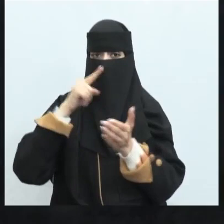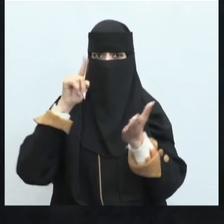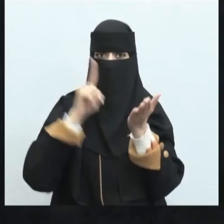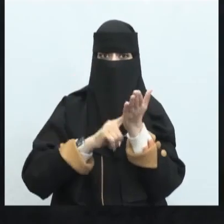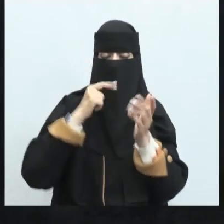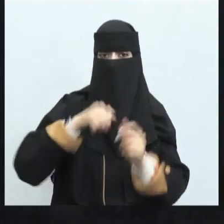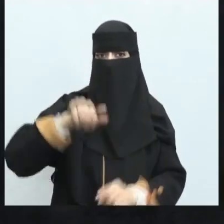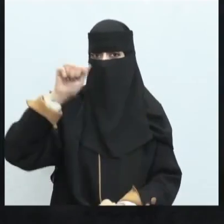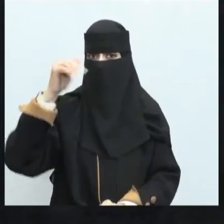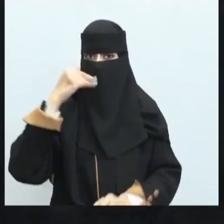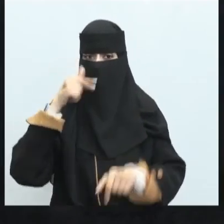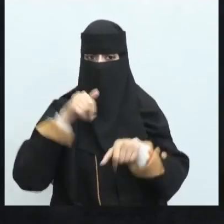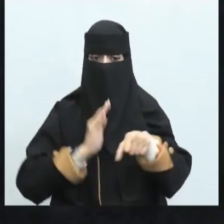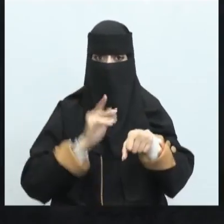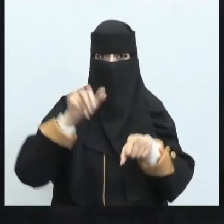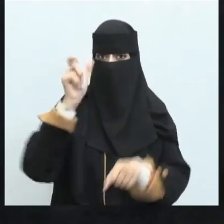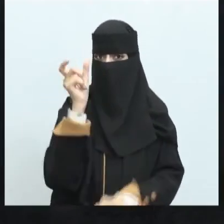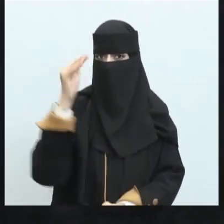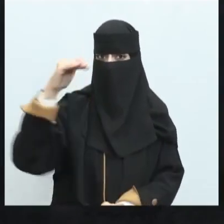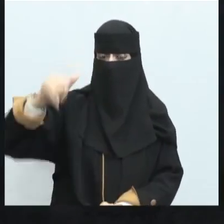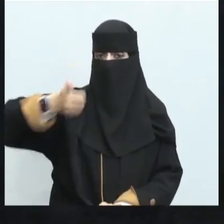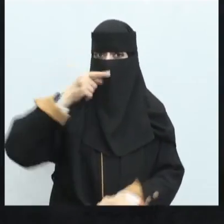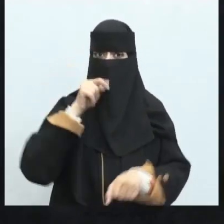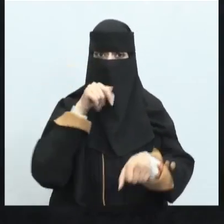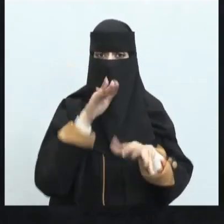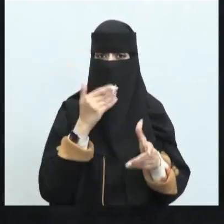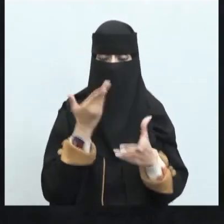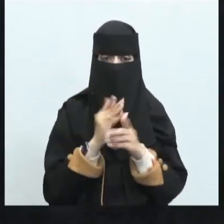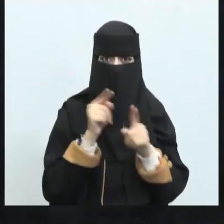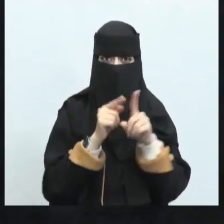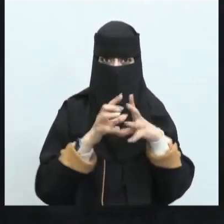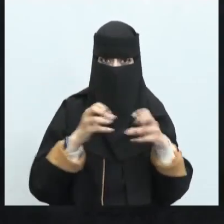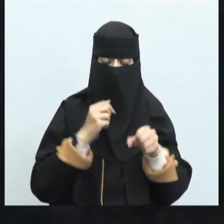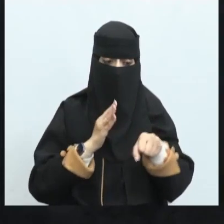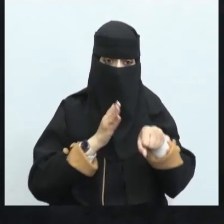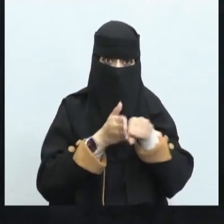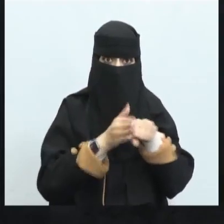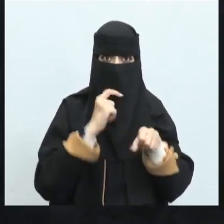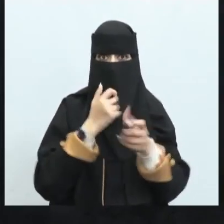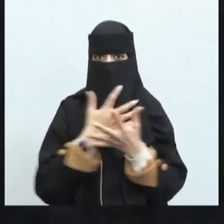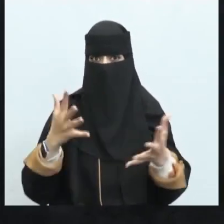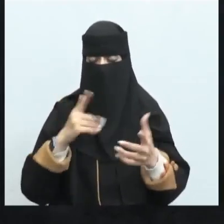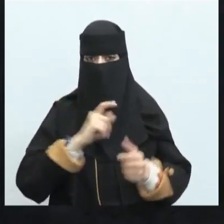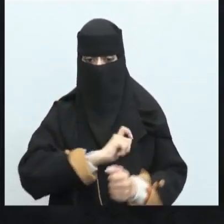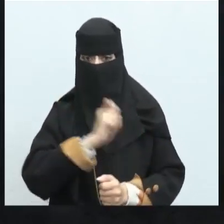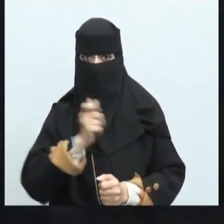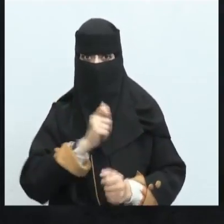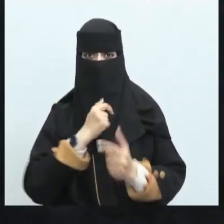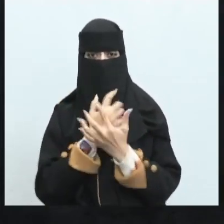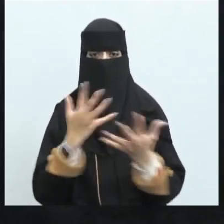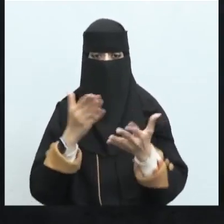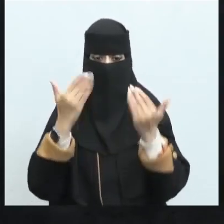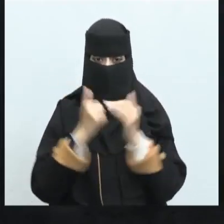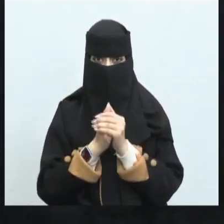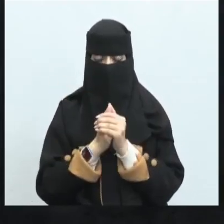لنحاروا أيضا هنا نحار على صيغة على وزن فعال صيغة مبارغة يعني كثير النحر دليل على شدة كرمه ولاحظ هنا قالت وإن صخرا